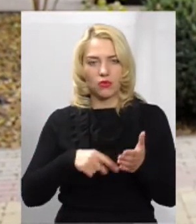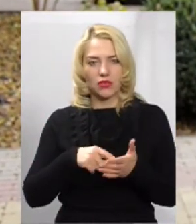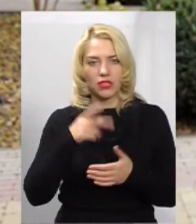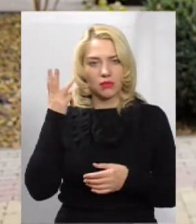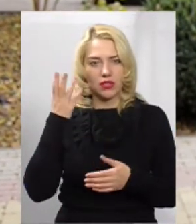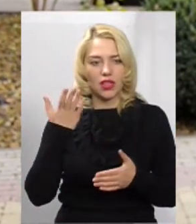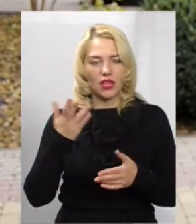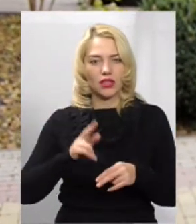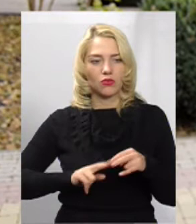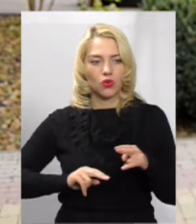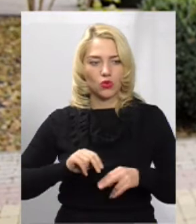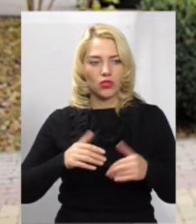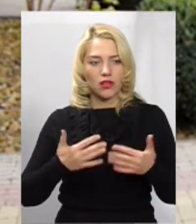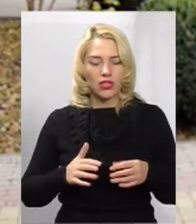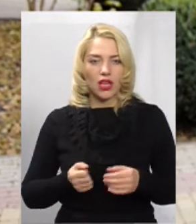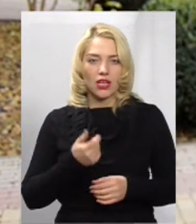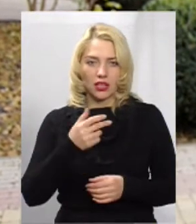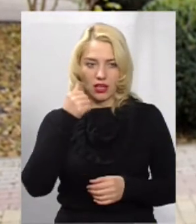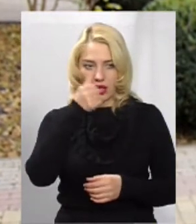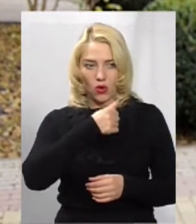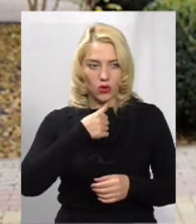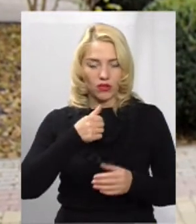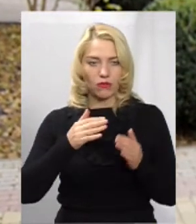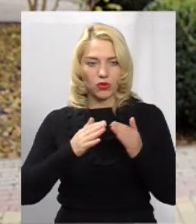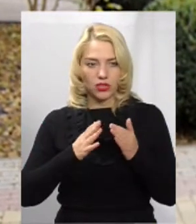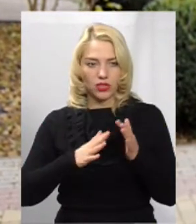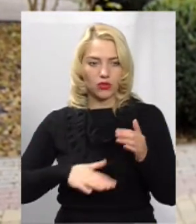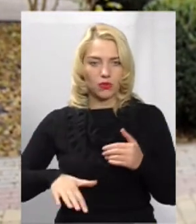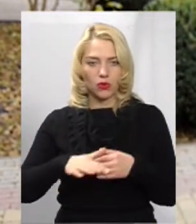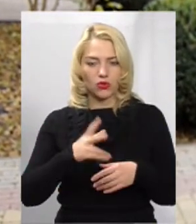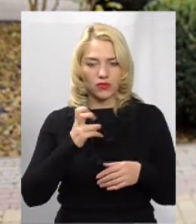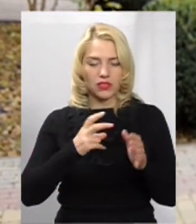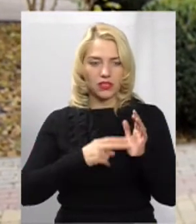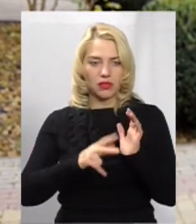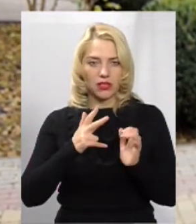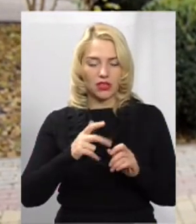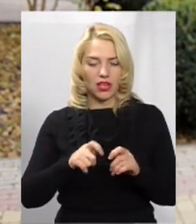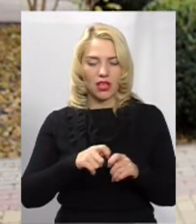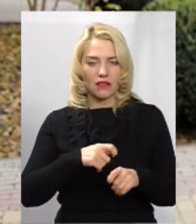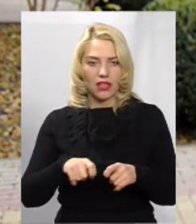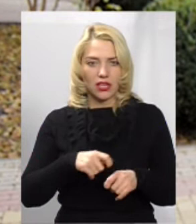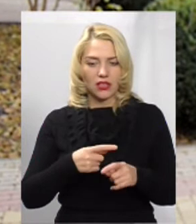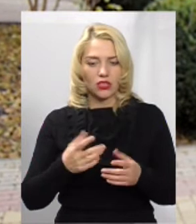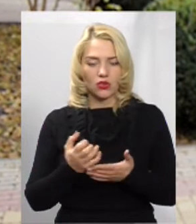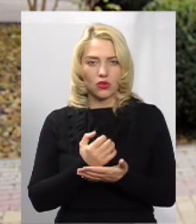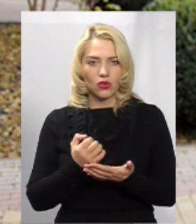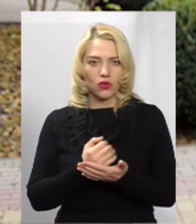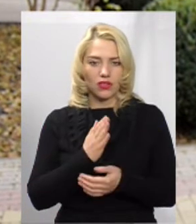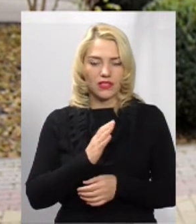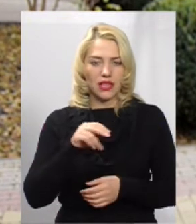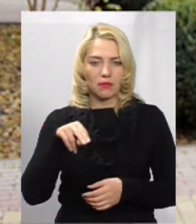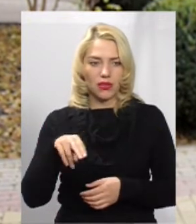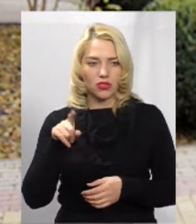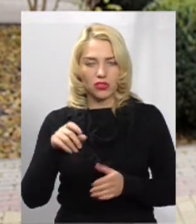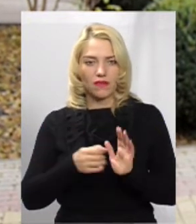розумію, будується вже кілька років будинок площою 273 квадрати. Стосовно доходів Василя Пилиповича, то